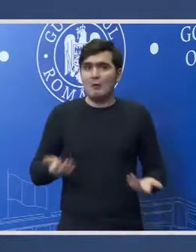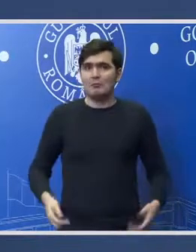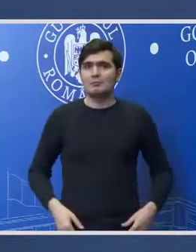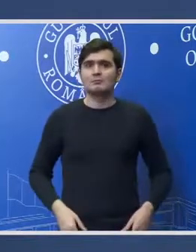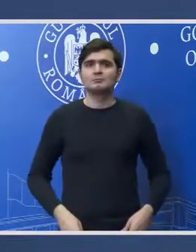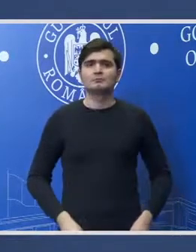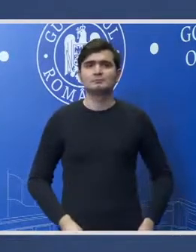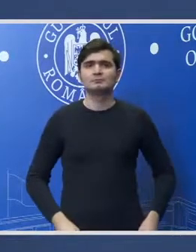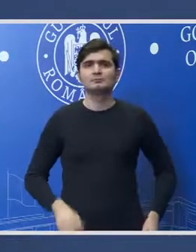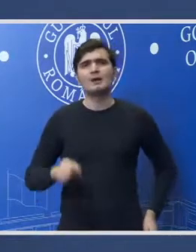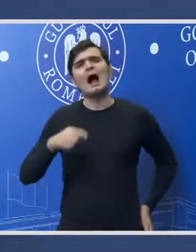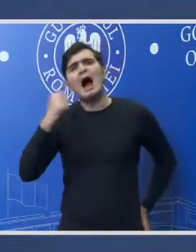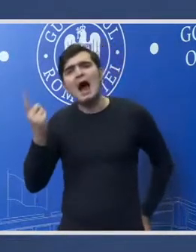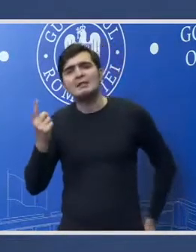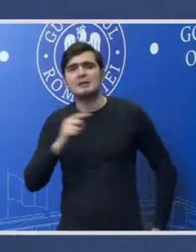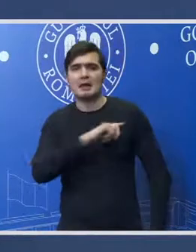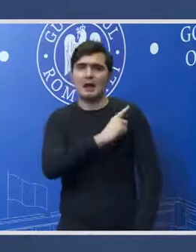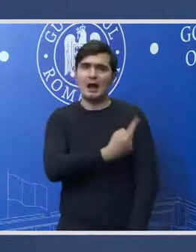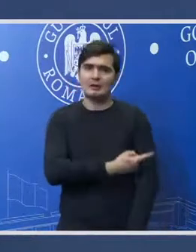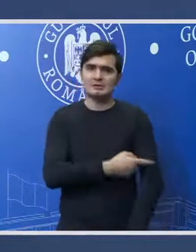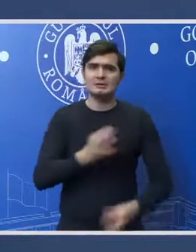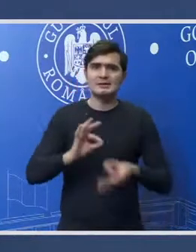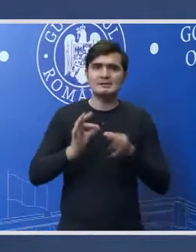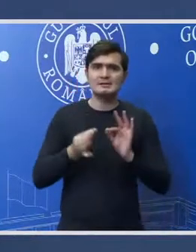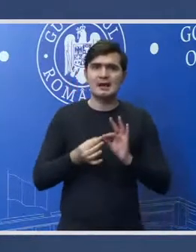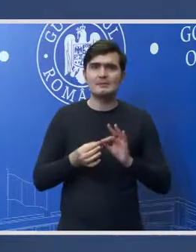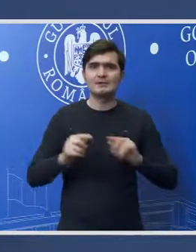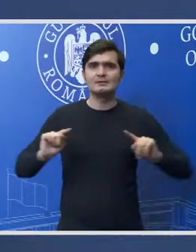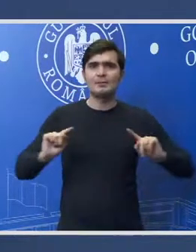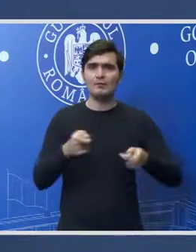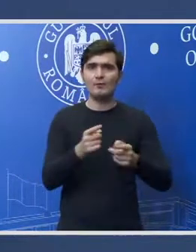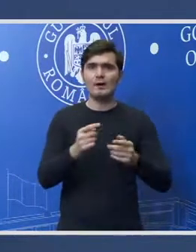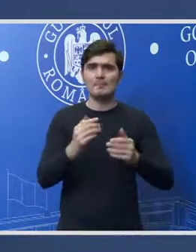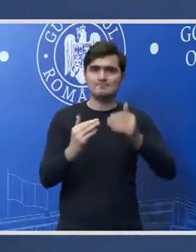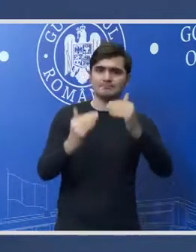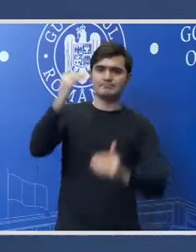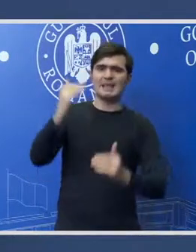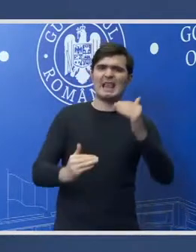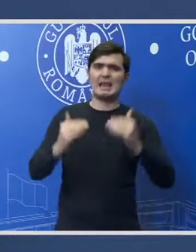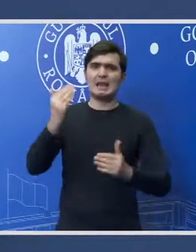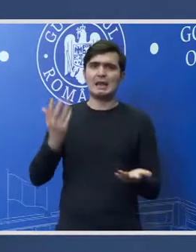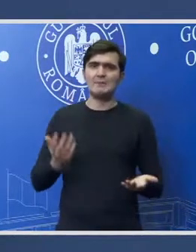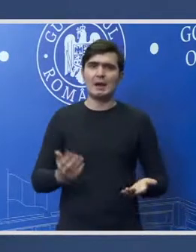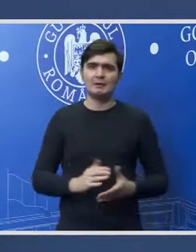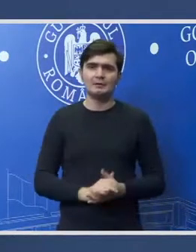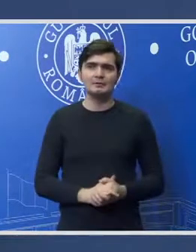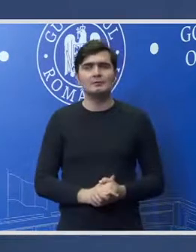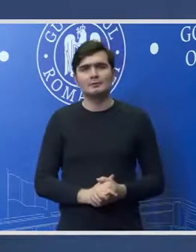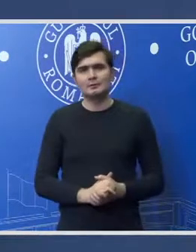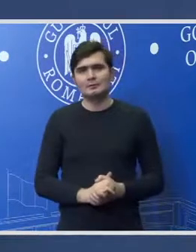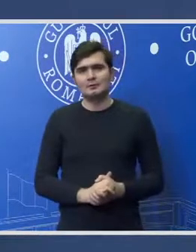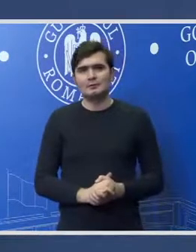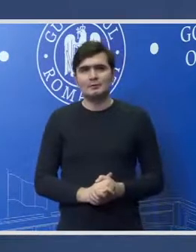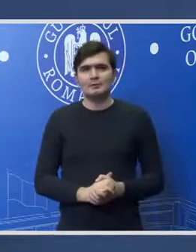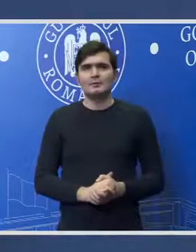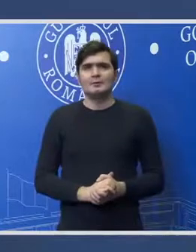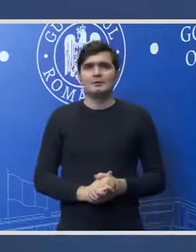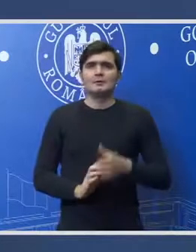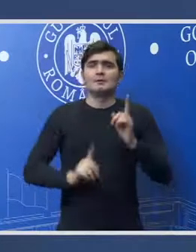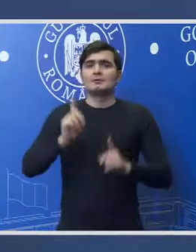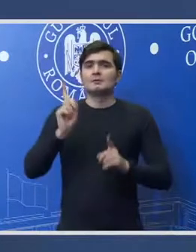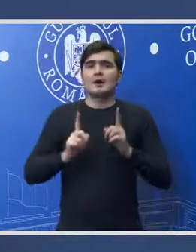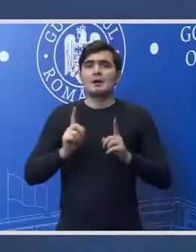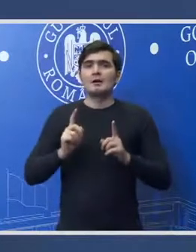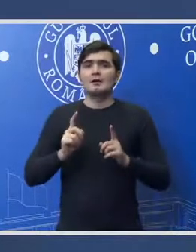alte garanții ar însemna să creăm niște dezechilibre să punem în discuție dacă mai suntem